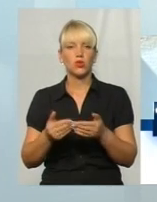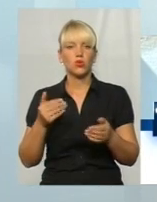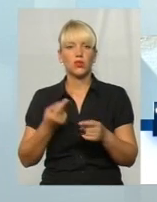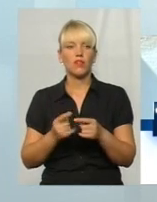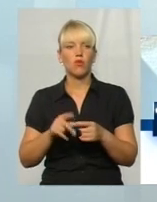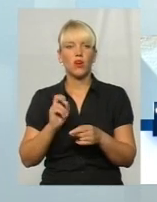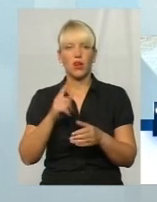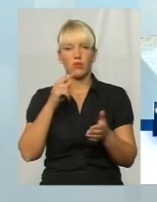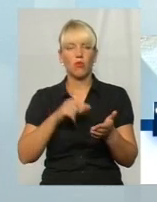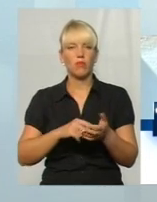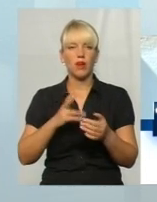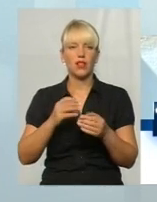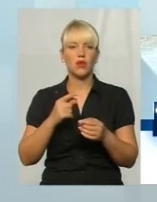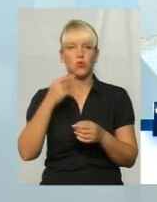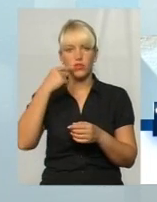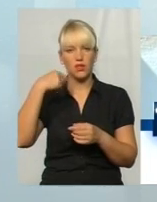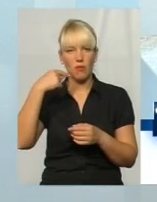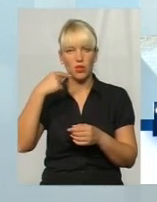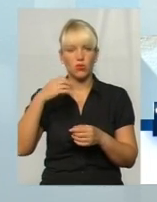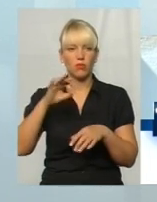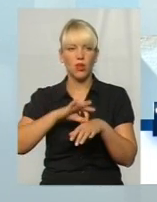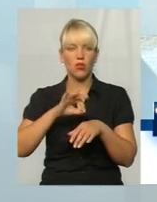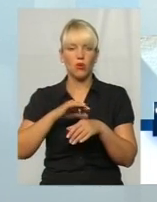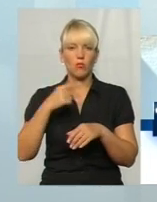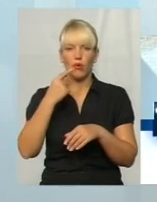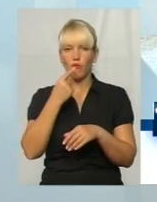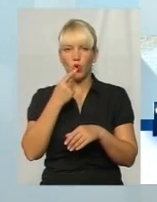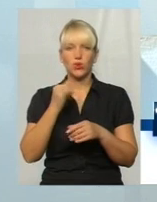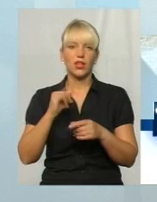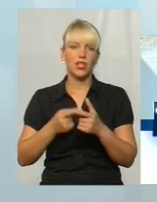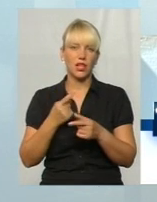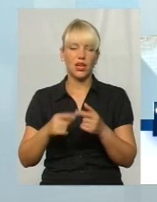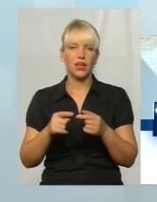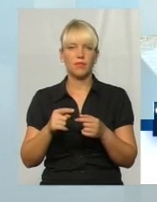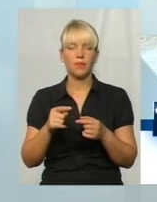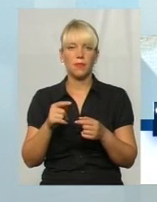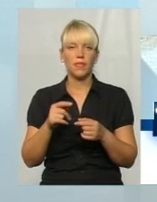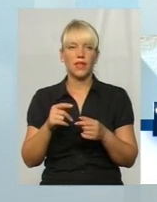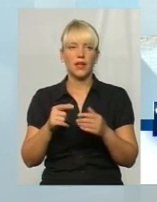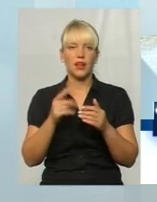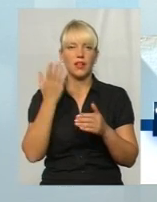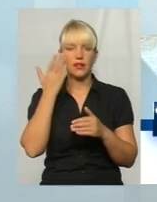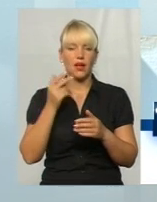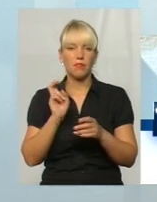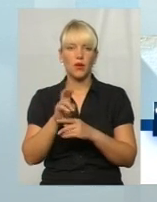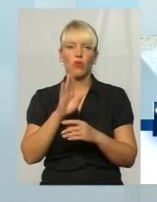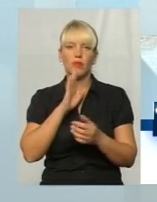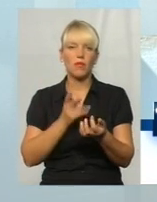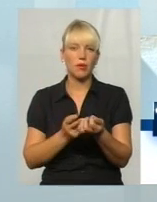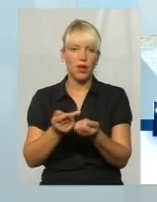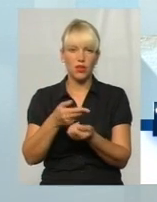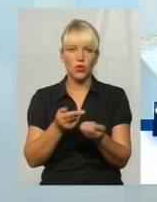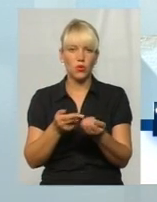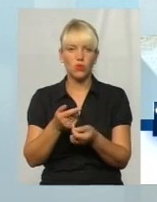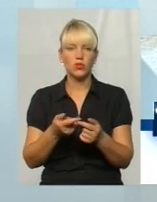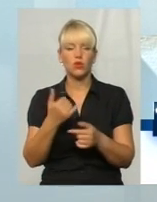він попав, наприклад, у стоматолога, больному в рот, а или к маникюрші приходимо, і у нас, ну,